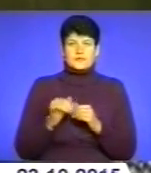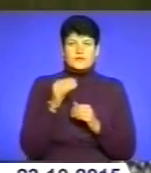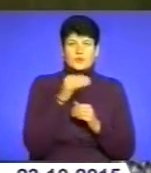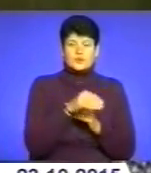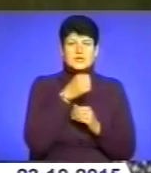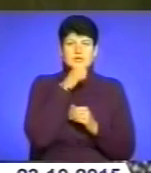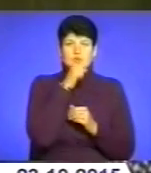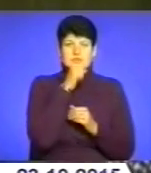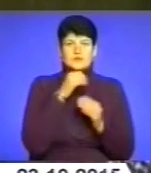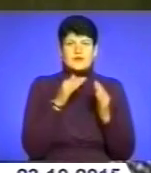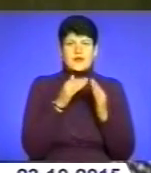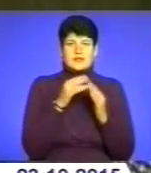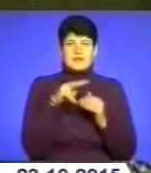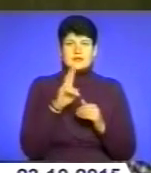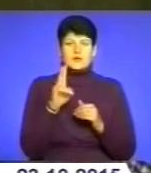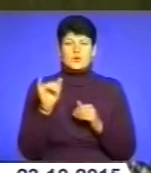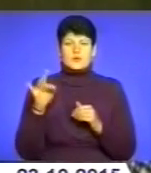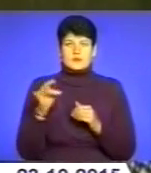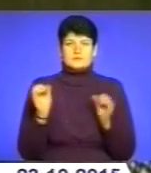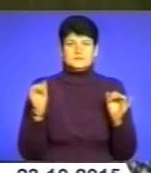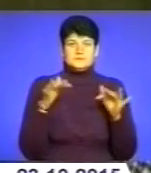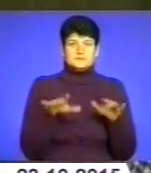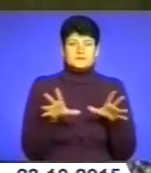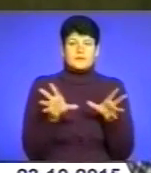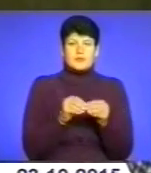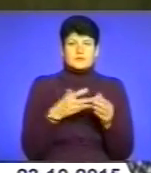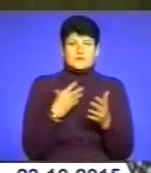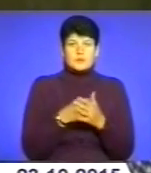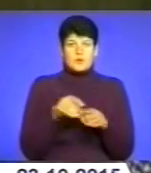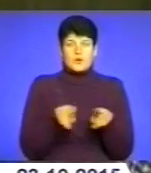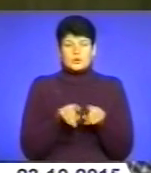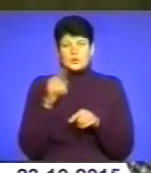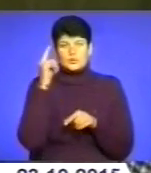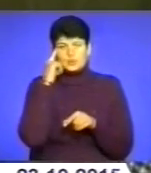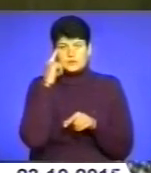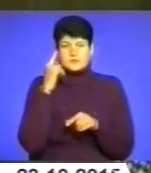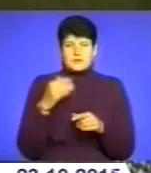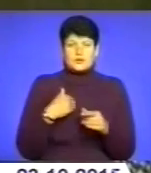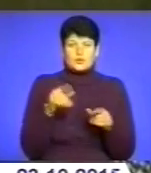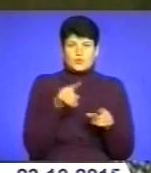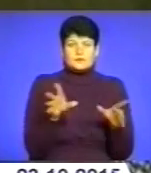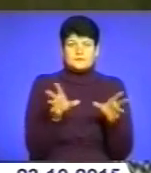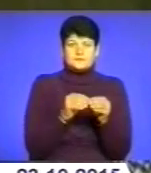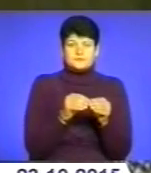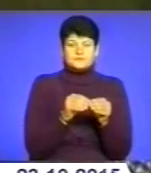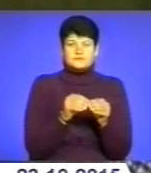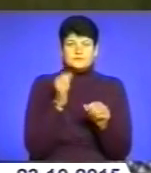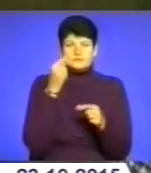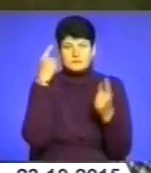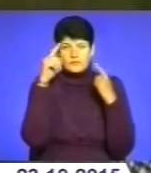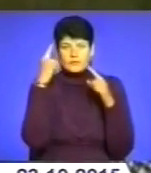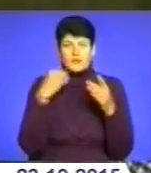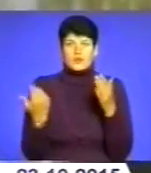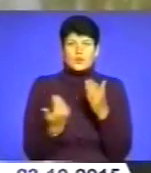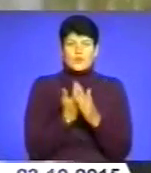дідусьовій хаті. Тут він зібрався своїми однодумцями, ентузіастами і вони тут творили новий зразковий